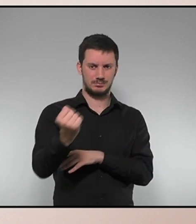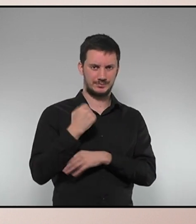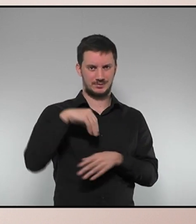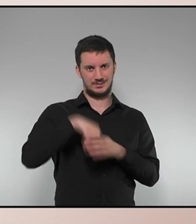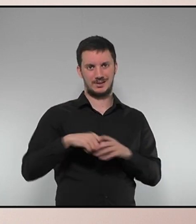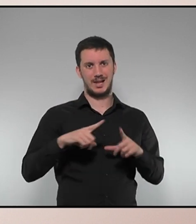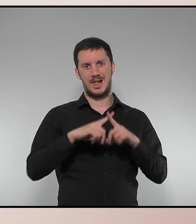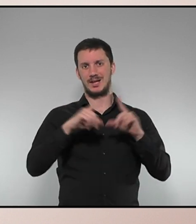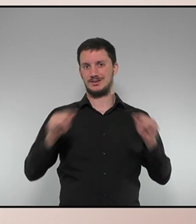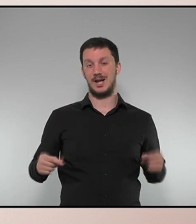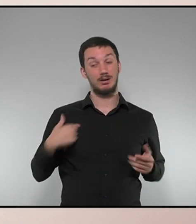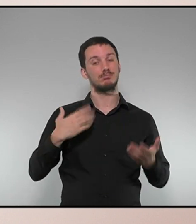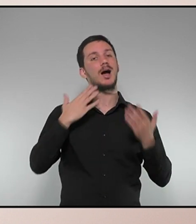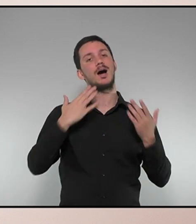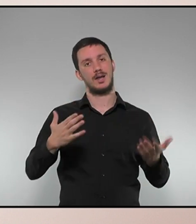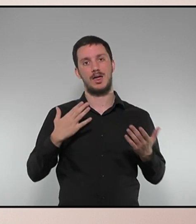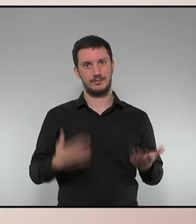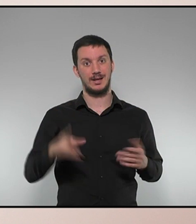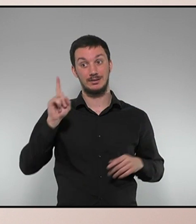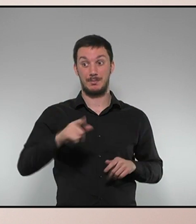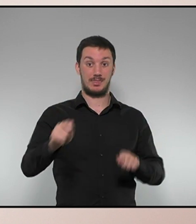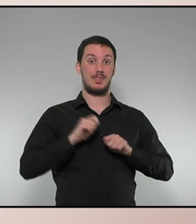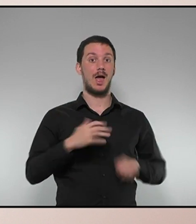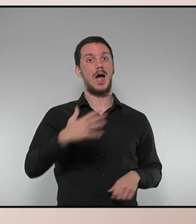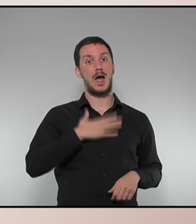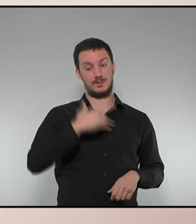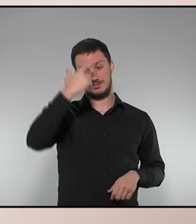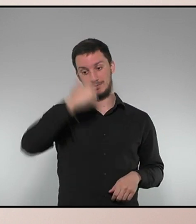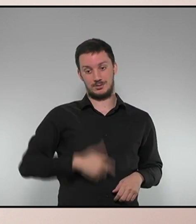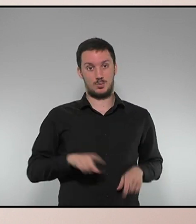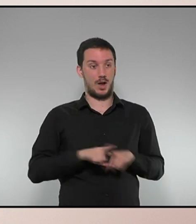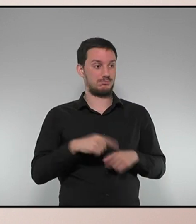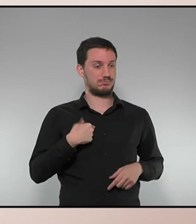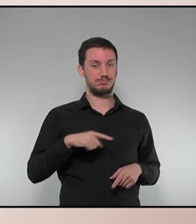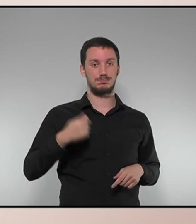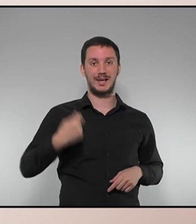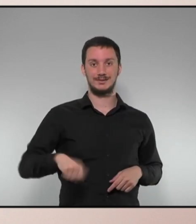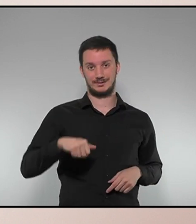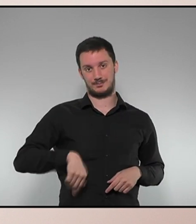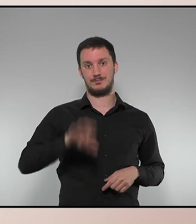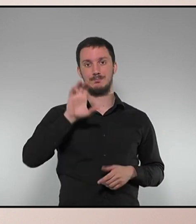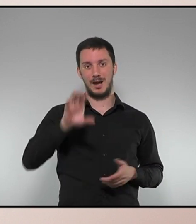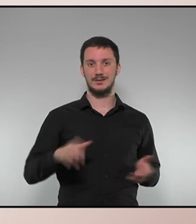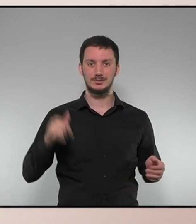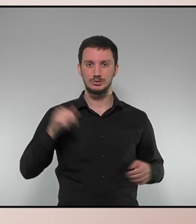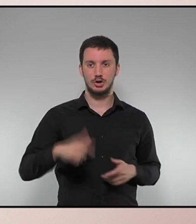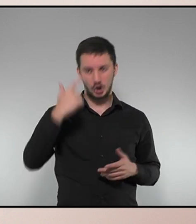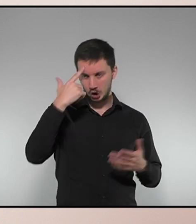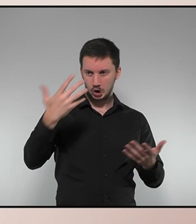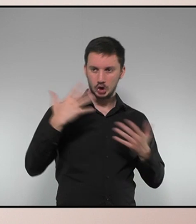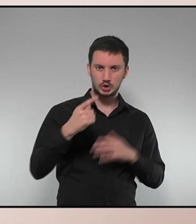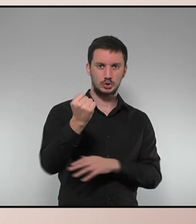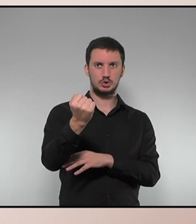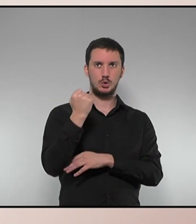parlamentari d'Esquerra Republicana i que m'ha portat a mi com a president del país. Tenir el seu Consell, el seu suport,